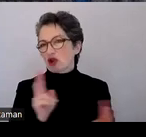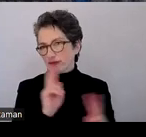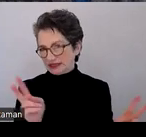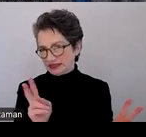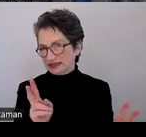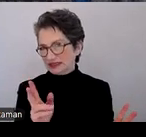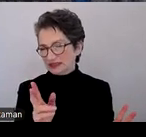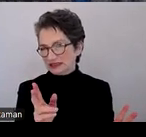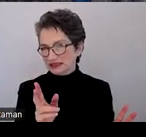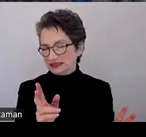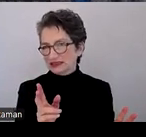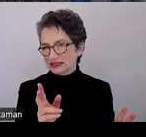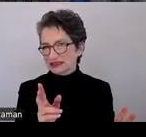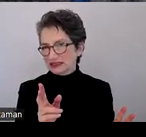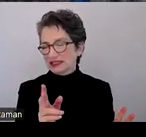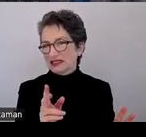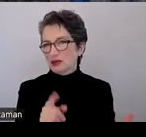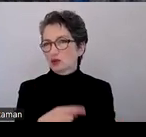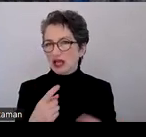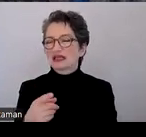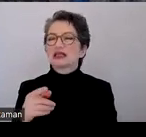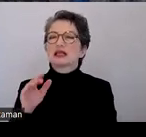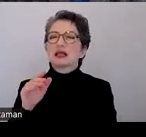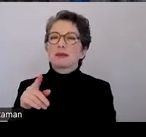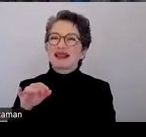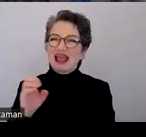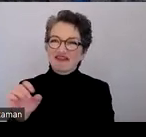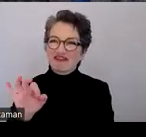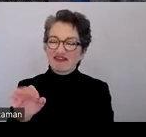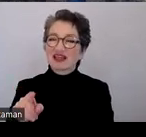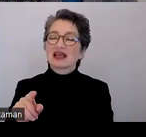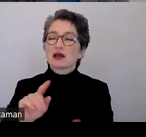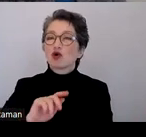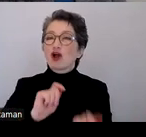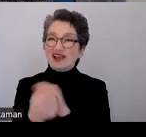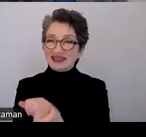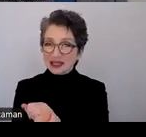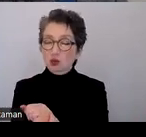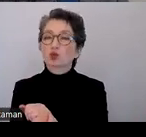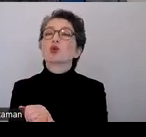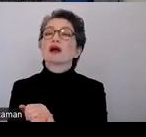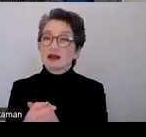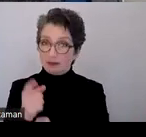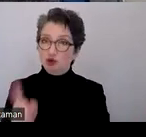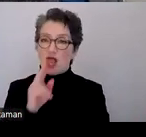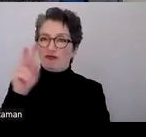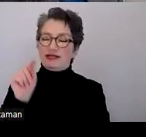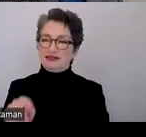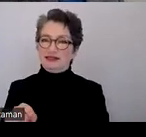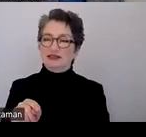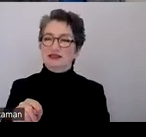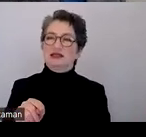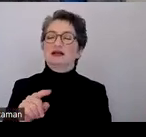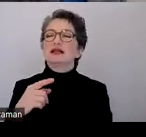Einfach nur, damit es dann in PDF auch richtig rauskommt. Jetzt sehe ich die Frage, verbessert sich hinsichtlich PDF UA